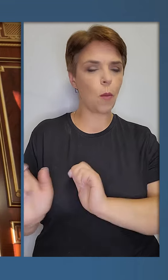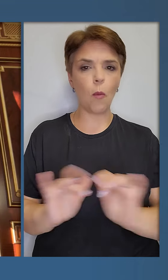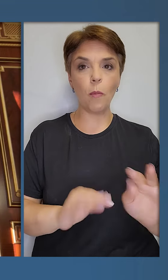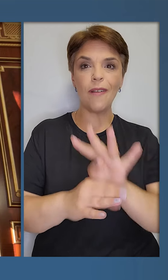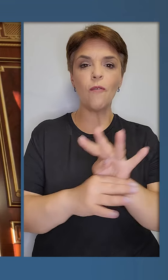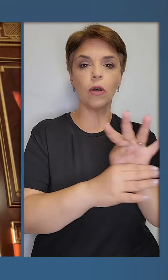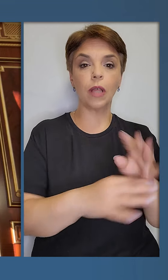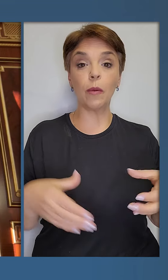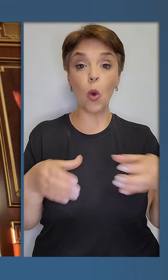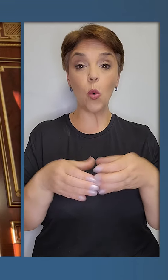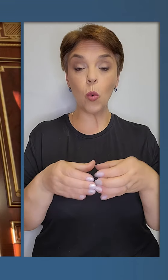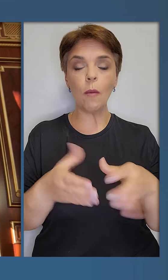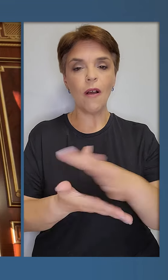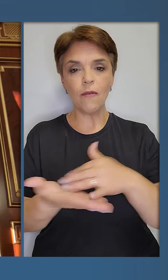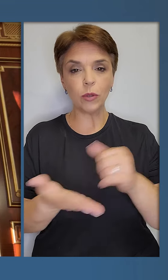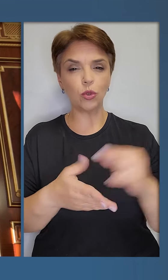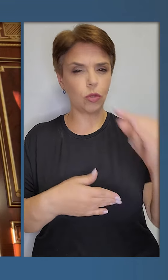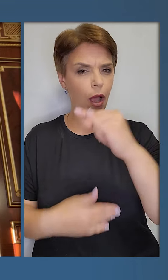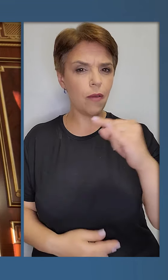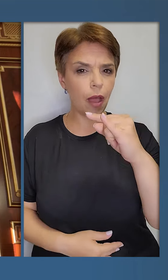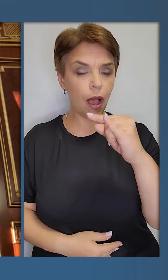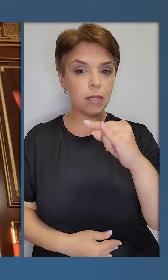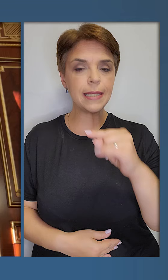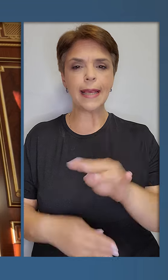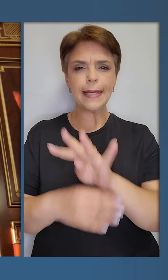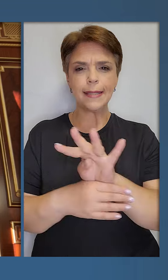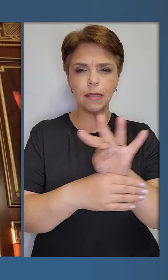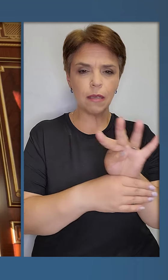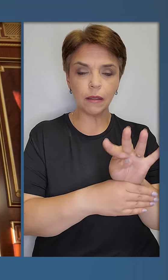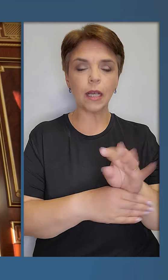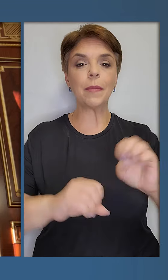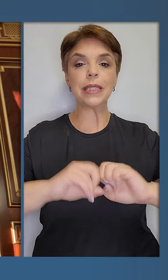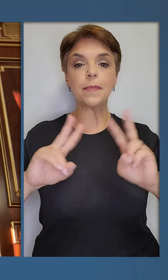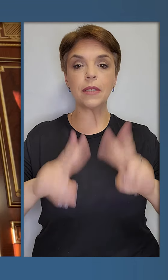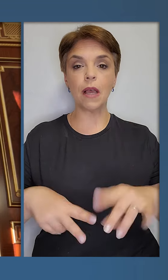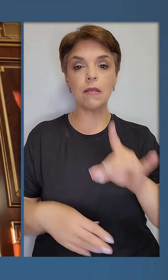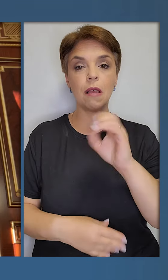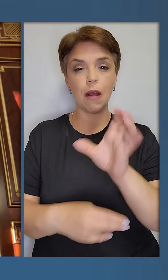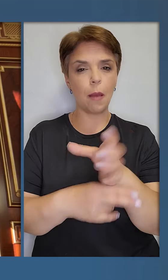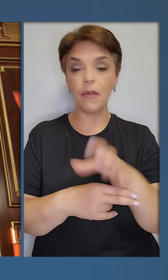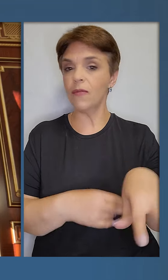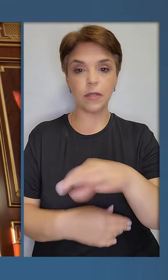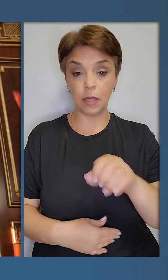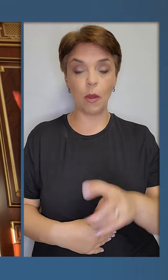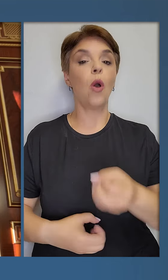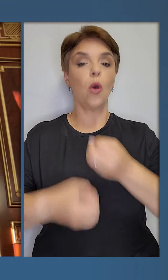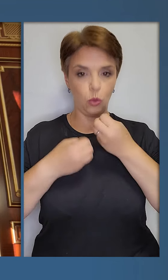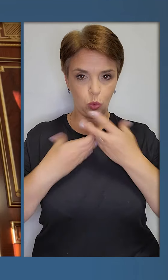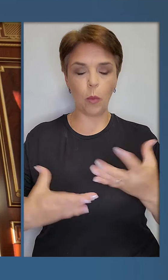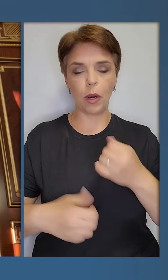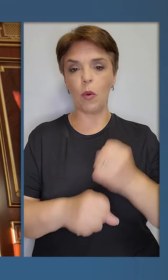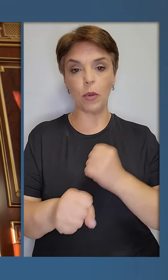нашим мобільним вогневим групам, винищувальній авіації, зенітникам, спеціалістам РЕП. Всі